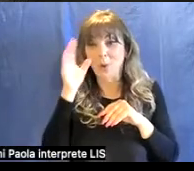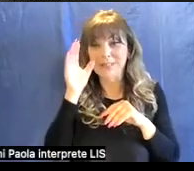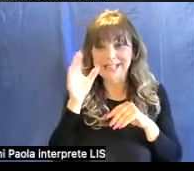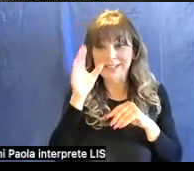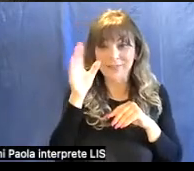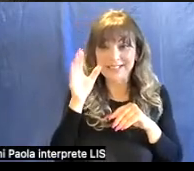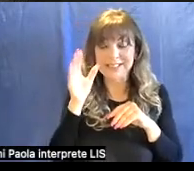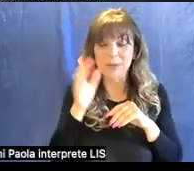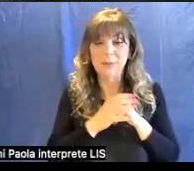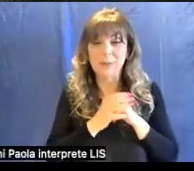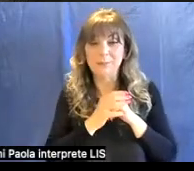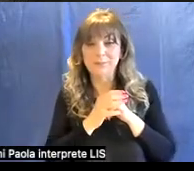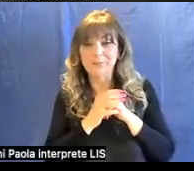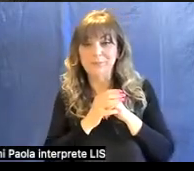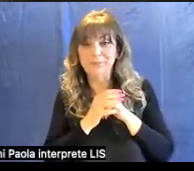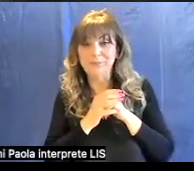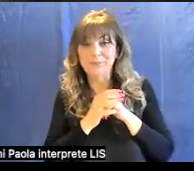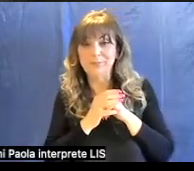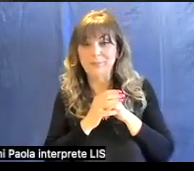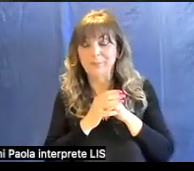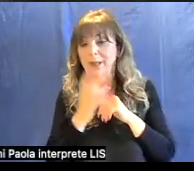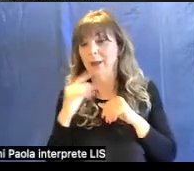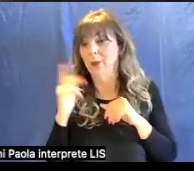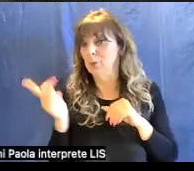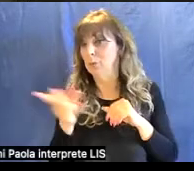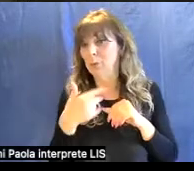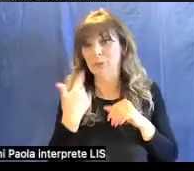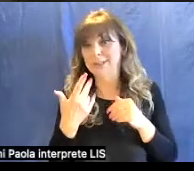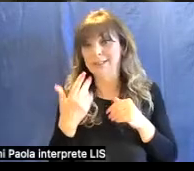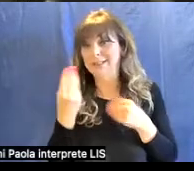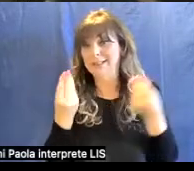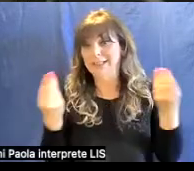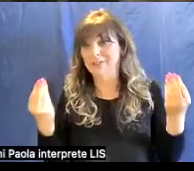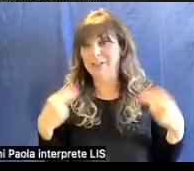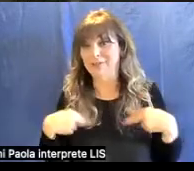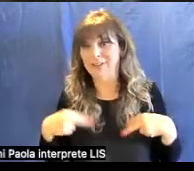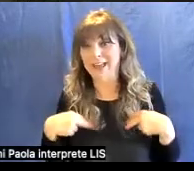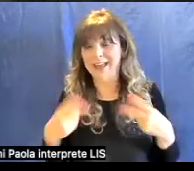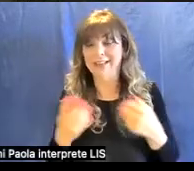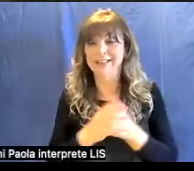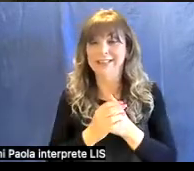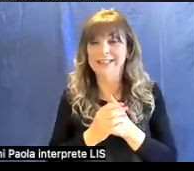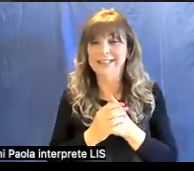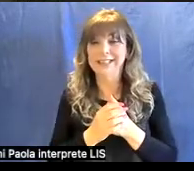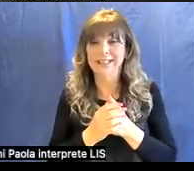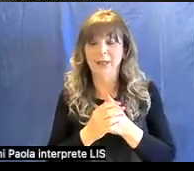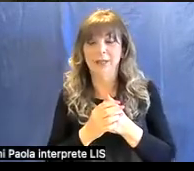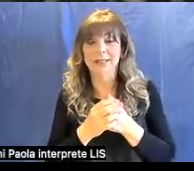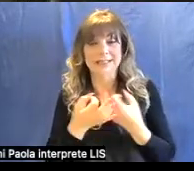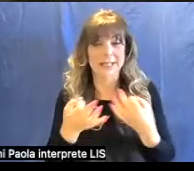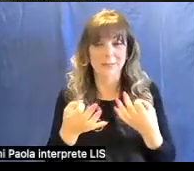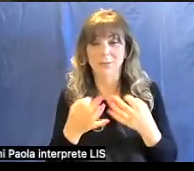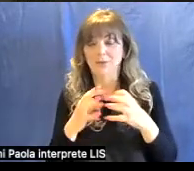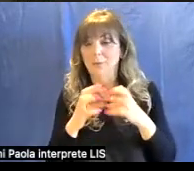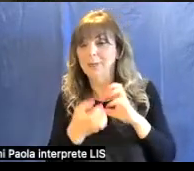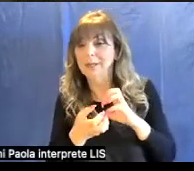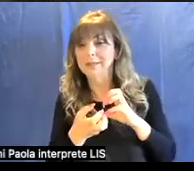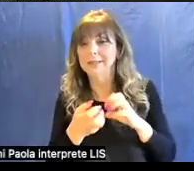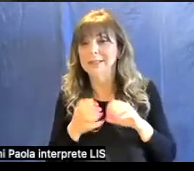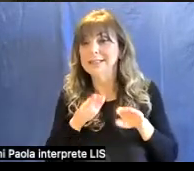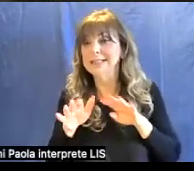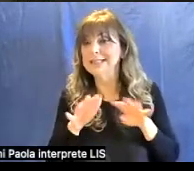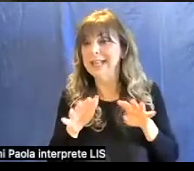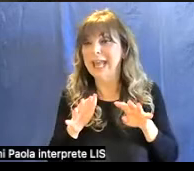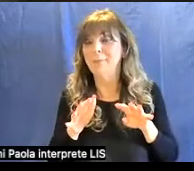tutti gli esseri viventi, in maniera più semplice o più complessa, il sistema di osservazione